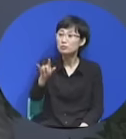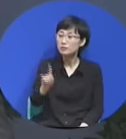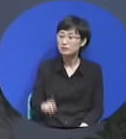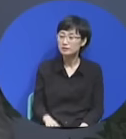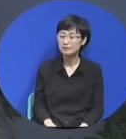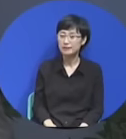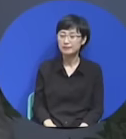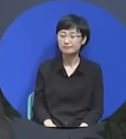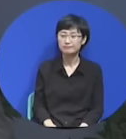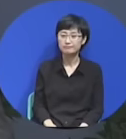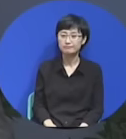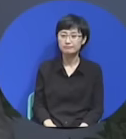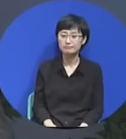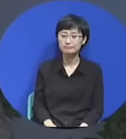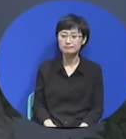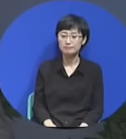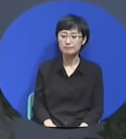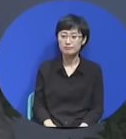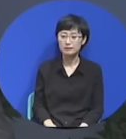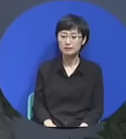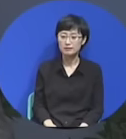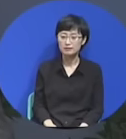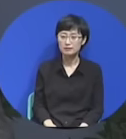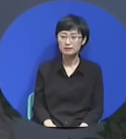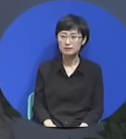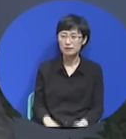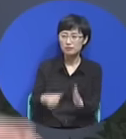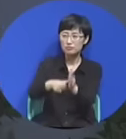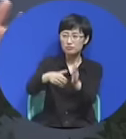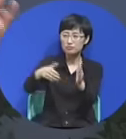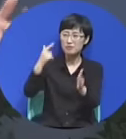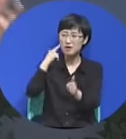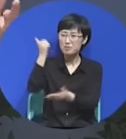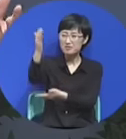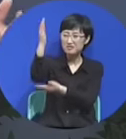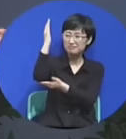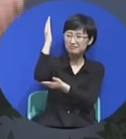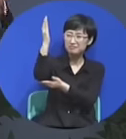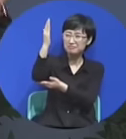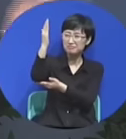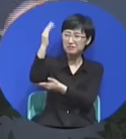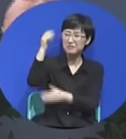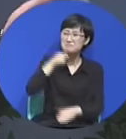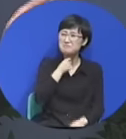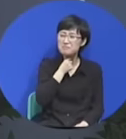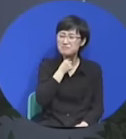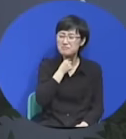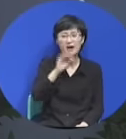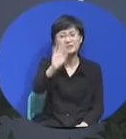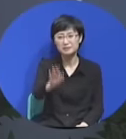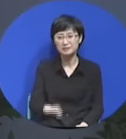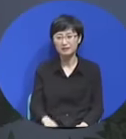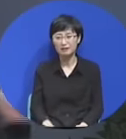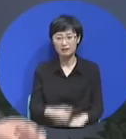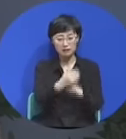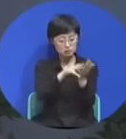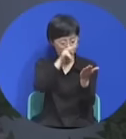여러분들은요 특별한 메시지나 명설교를 들으려고 할 필요 없습니다. 성경 보면 되는데 잘못하면 그렇게 돼요.